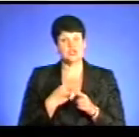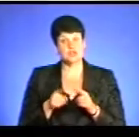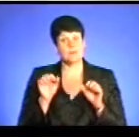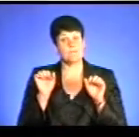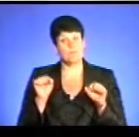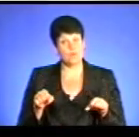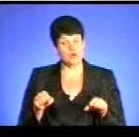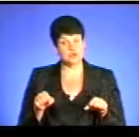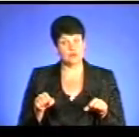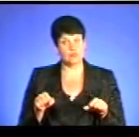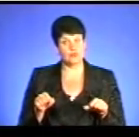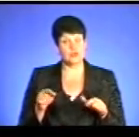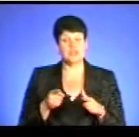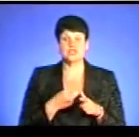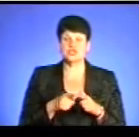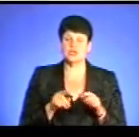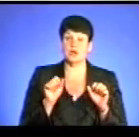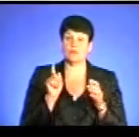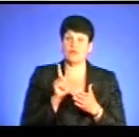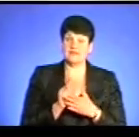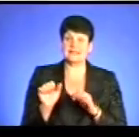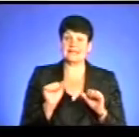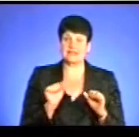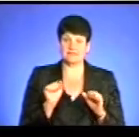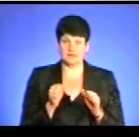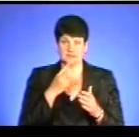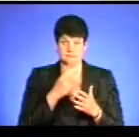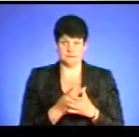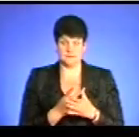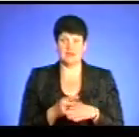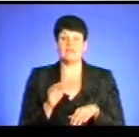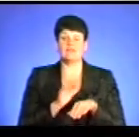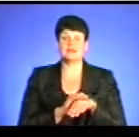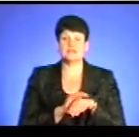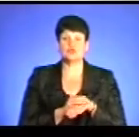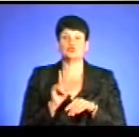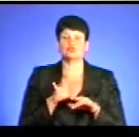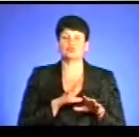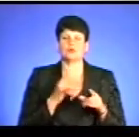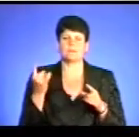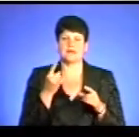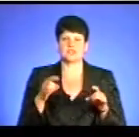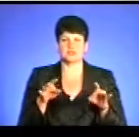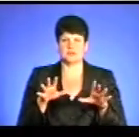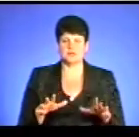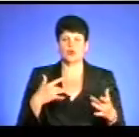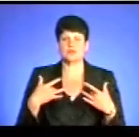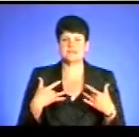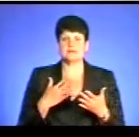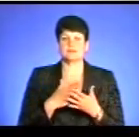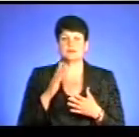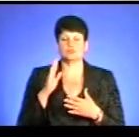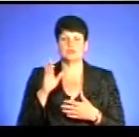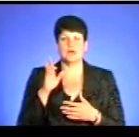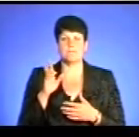взагалі, чи повинен керівник реагувати? Дивіться, фактично, чому було перше рішення? Тому що, фактично, концерт має відбуватися бабки